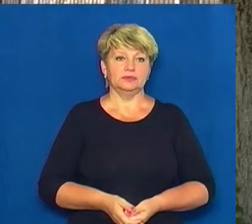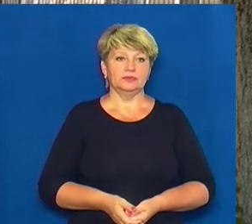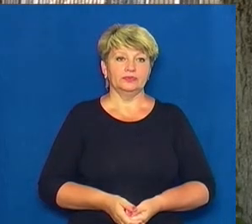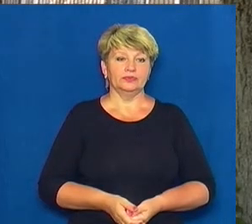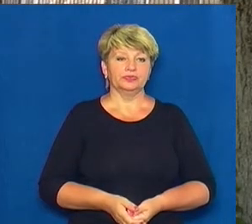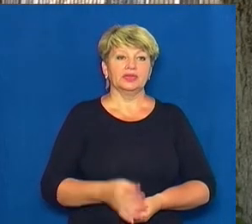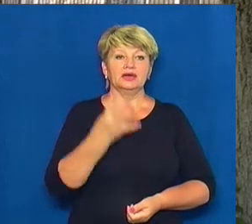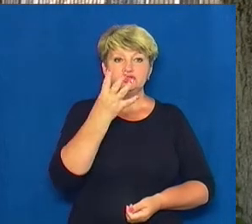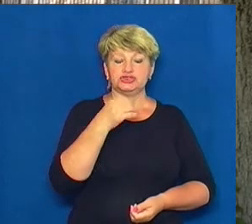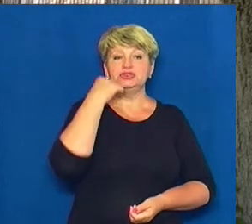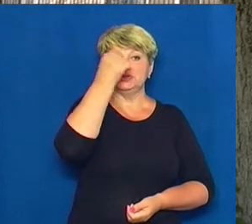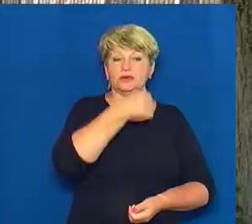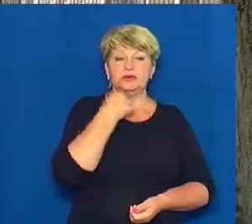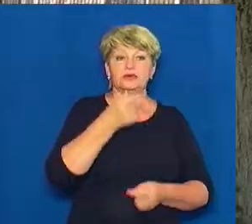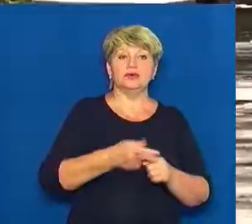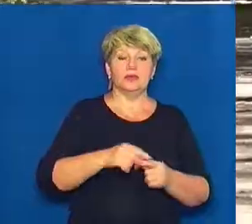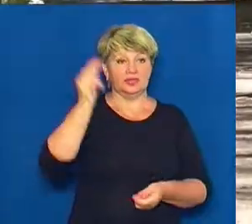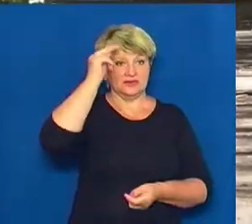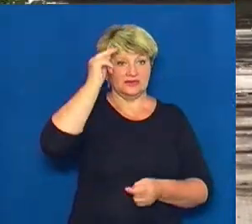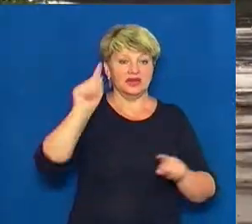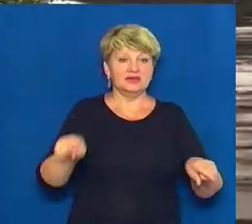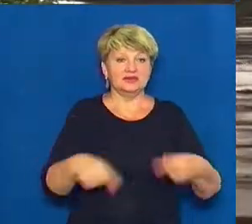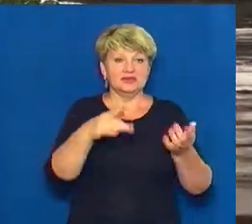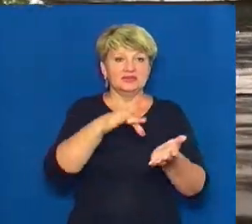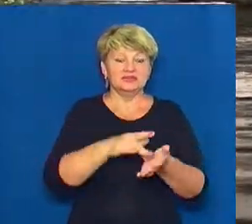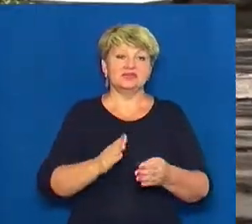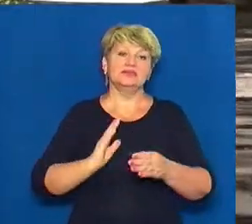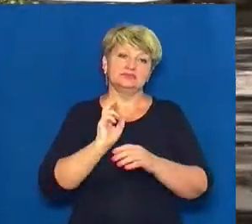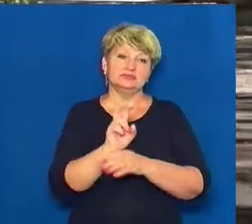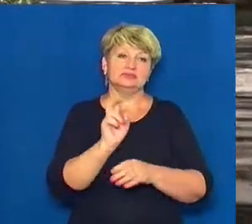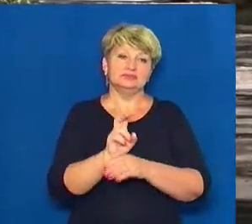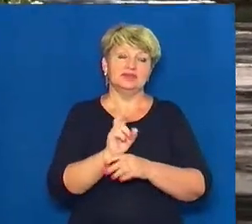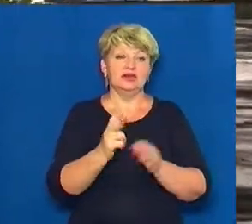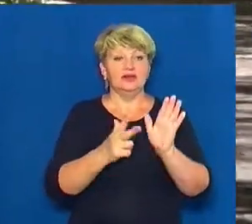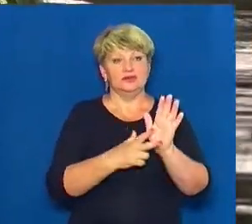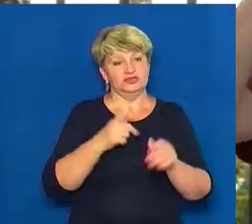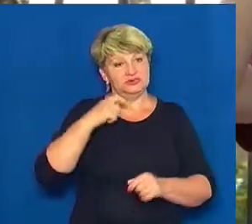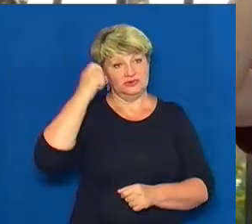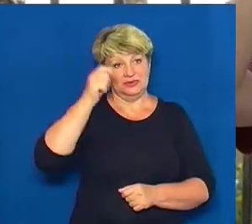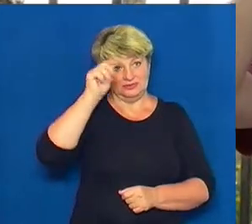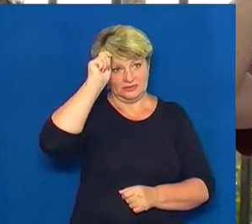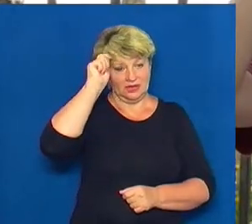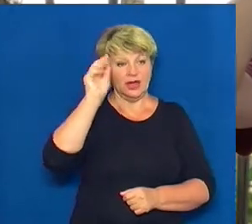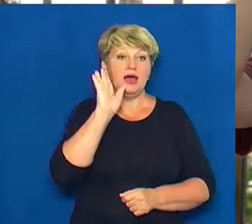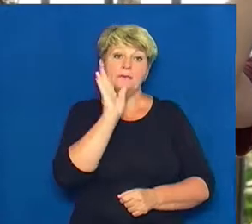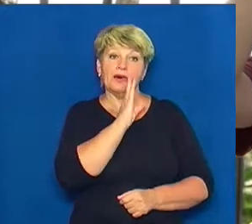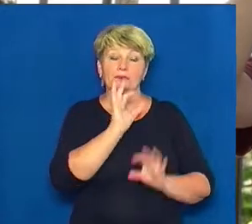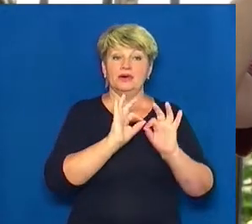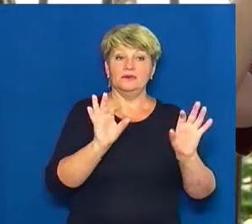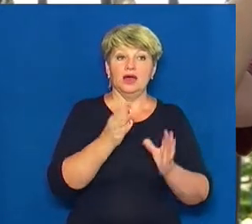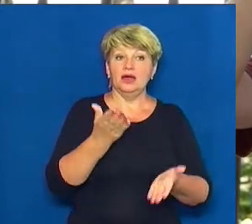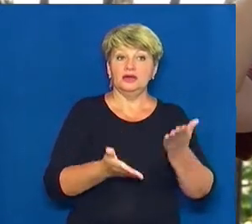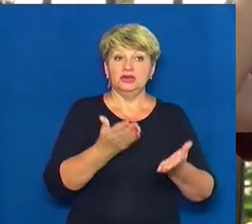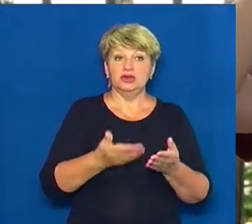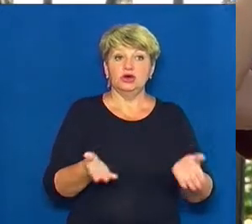Чотири роки цей навчально-реабілітаційний центр відвідує восьмирічний Арсеній Прохоров. Мама хлопчика Ірина розповідає, якщо